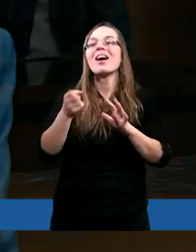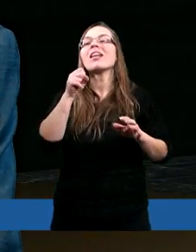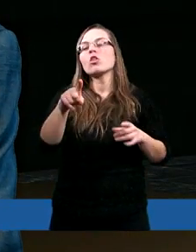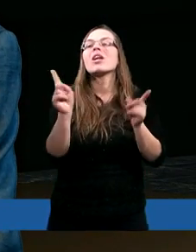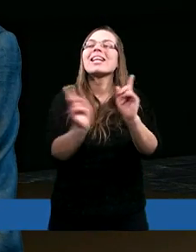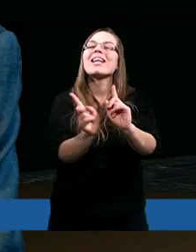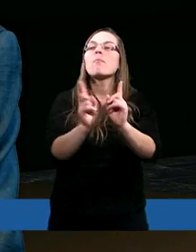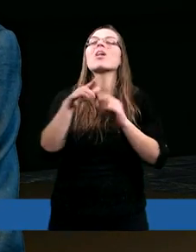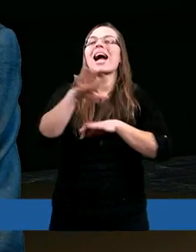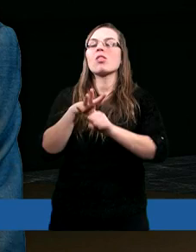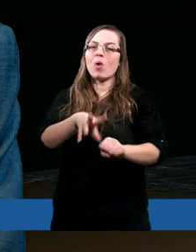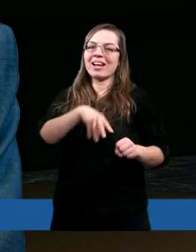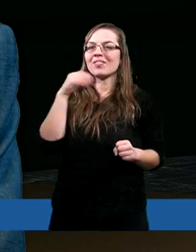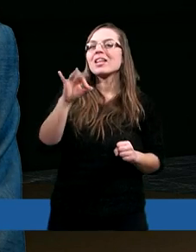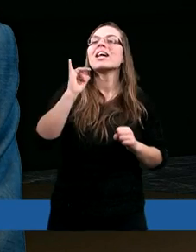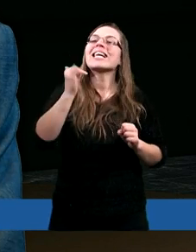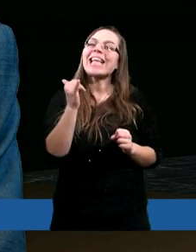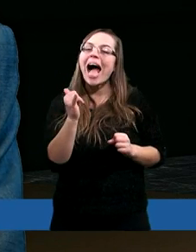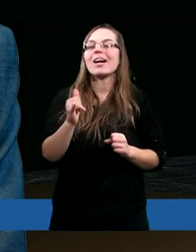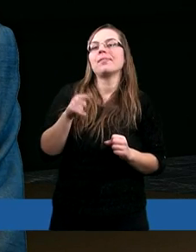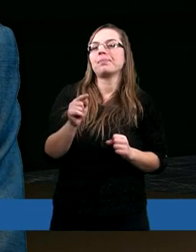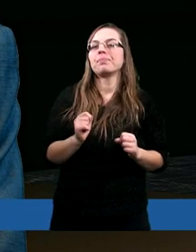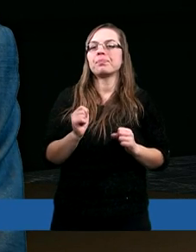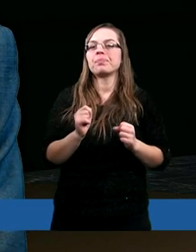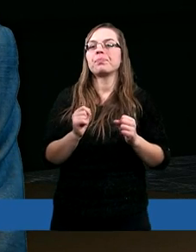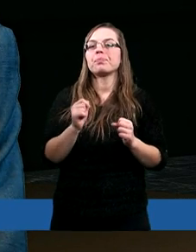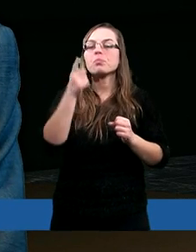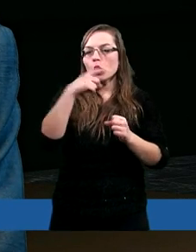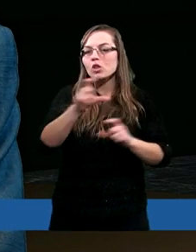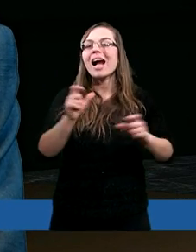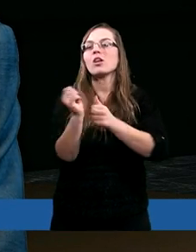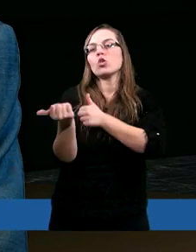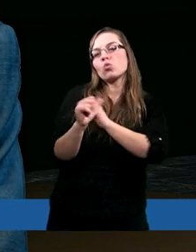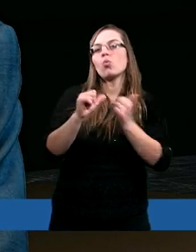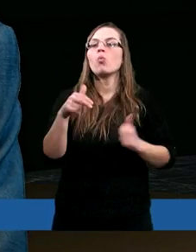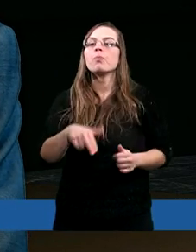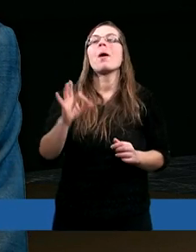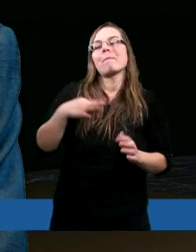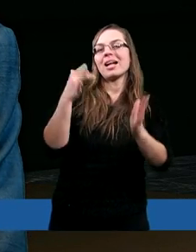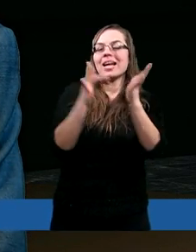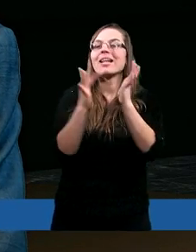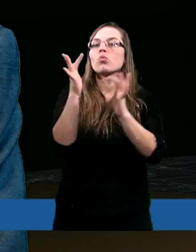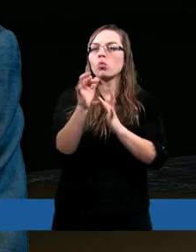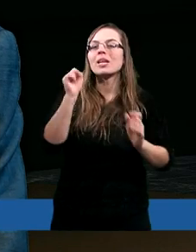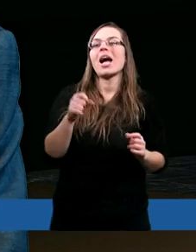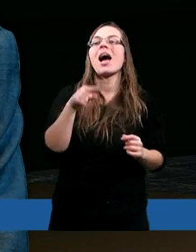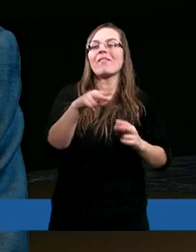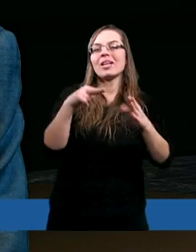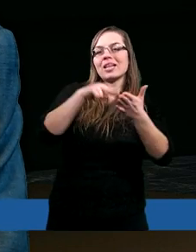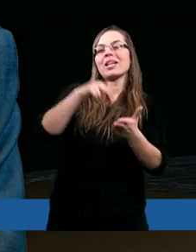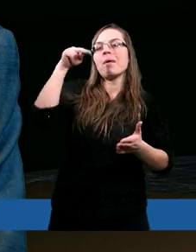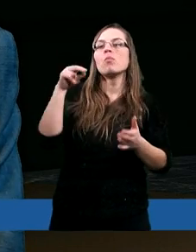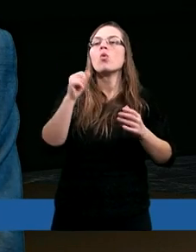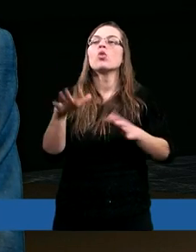symbolika Ducha Świętego, jak podczas chrztu Pana Jezusa stępuje